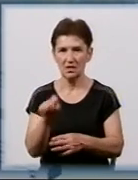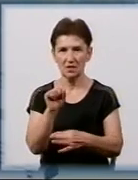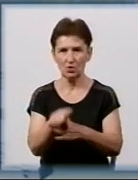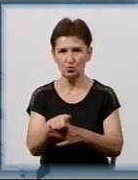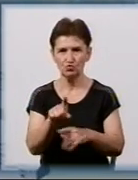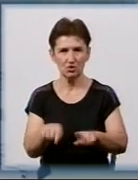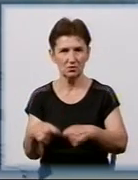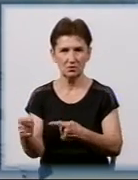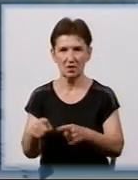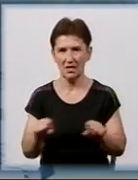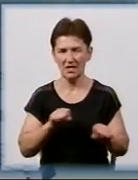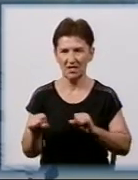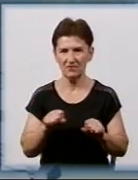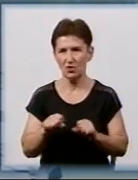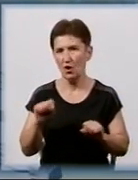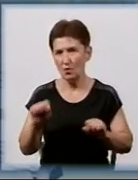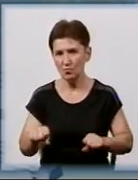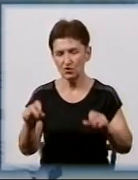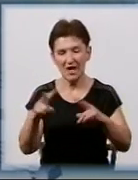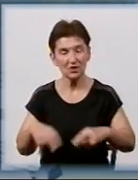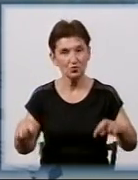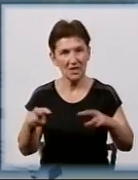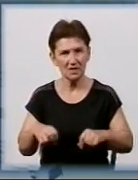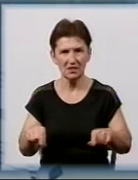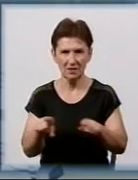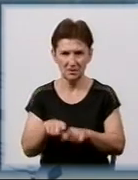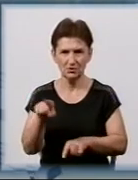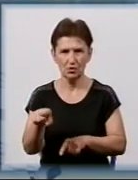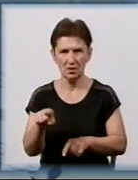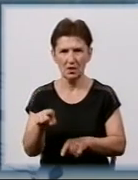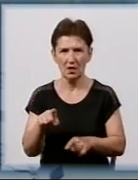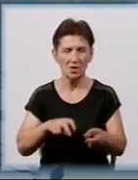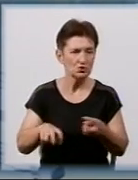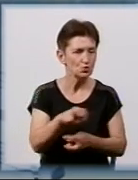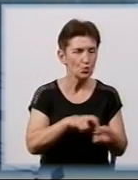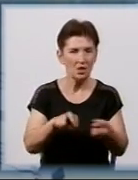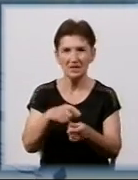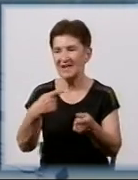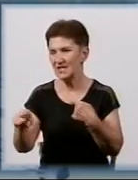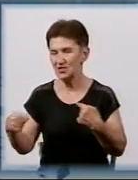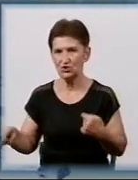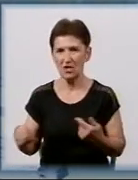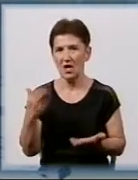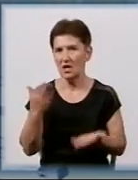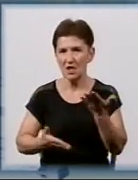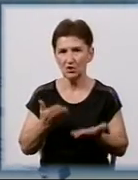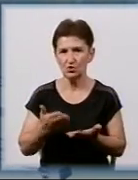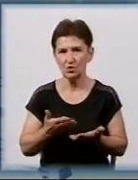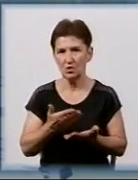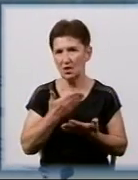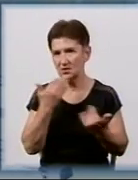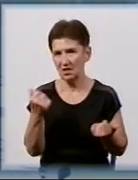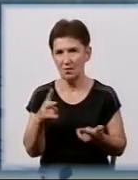керівнику управління, можливо, розглянути дане питання і підшукати інше помешкання, якщо це можливості є в нас і